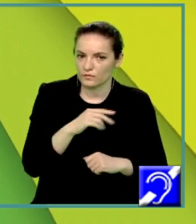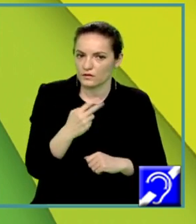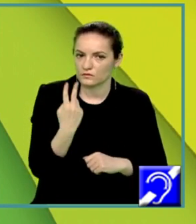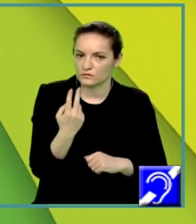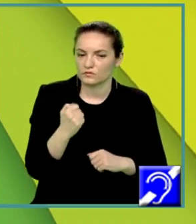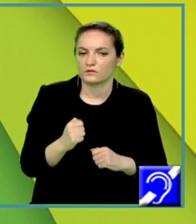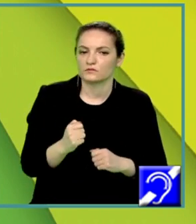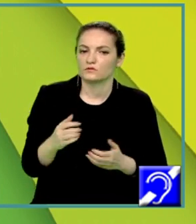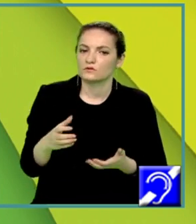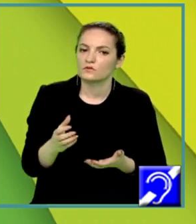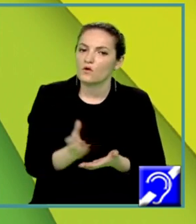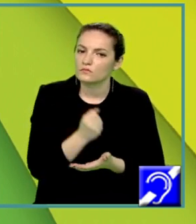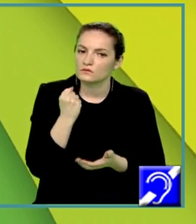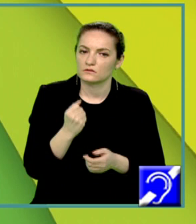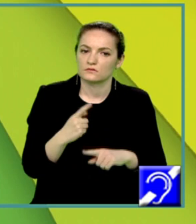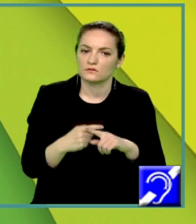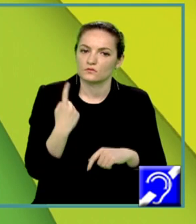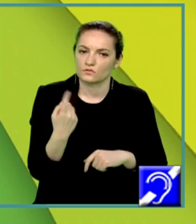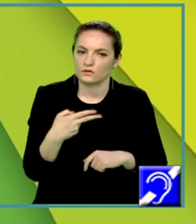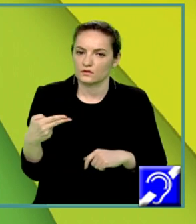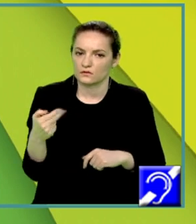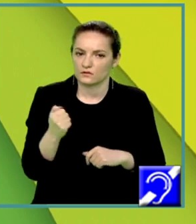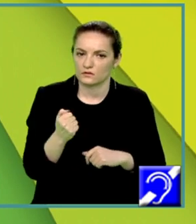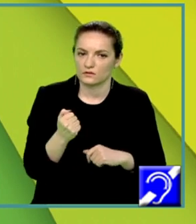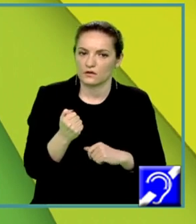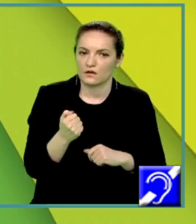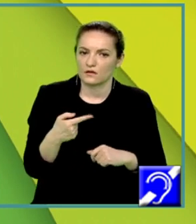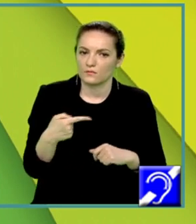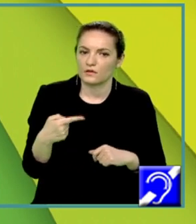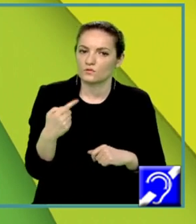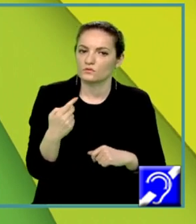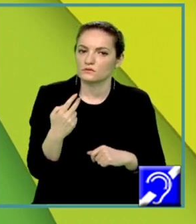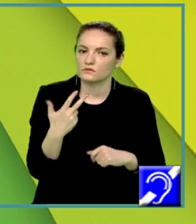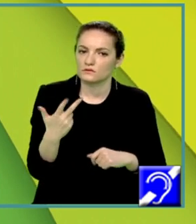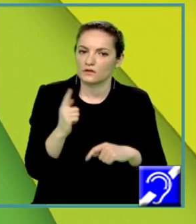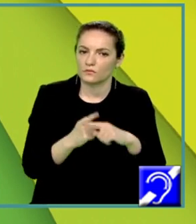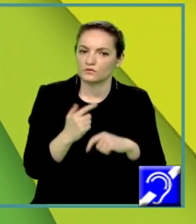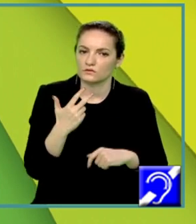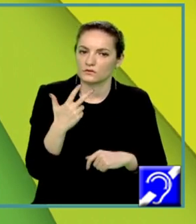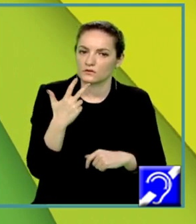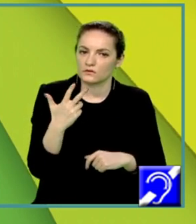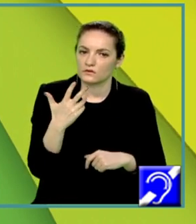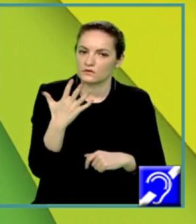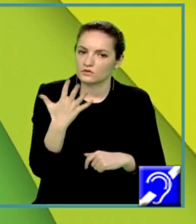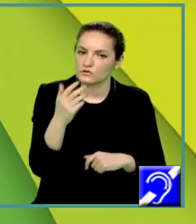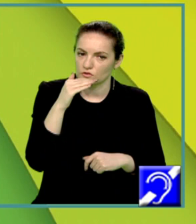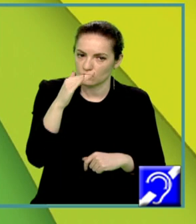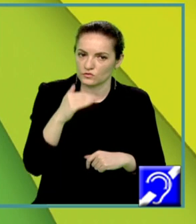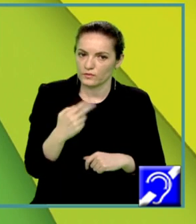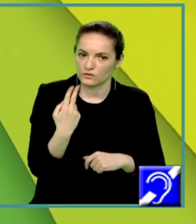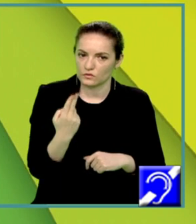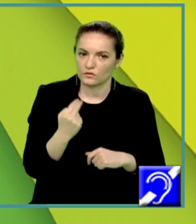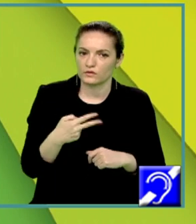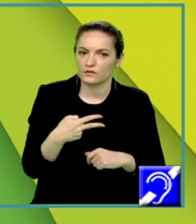obținem x 1 este egal cu minus 3 plus 5 supra 2 adică x 1 este egal cu 2